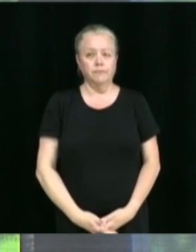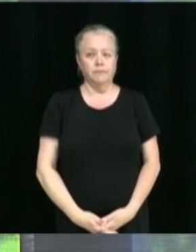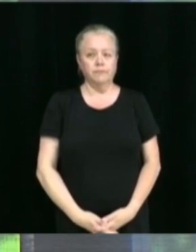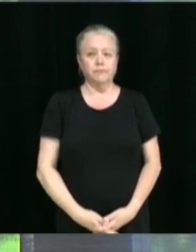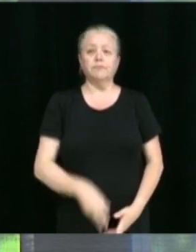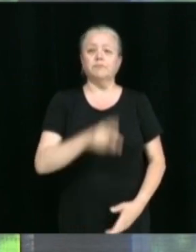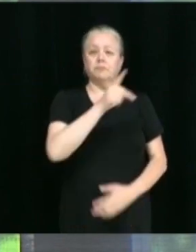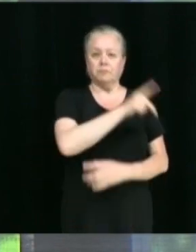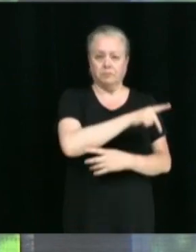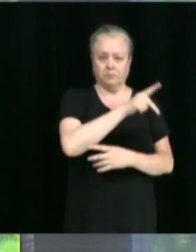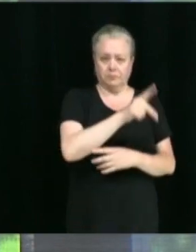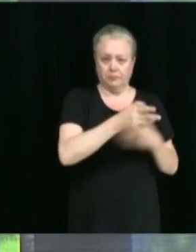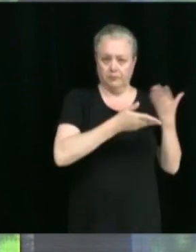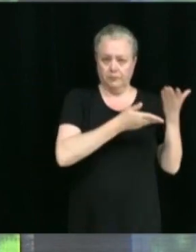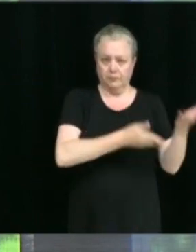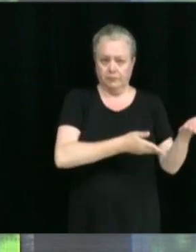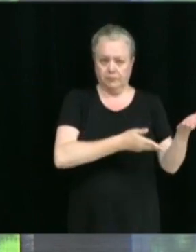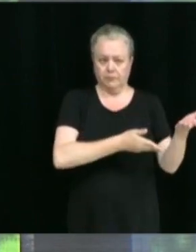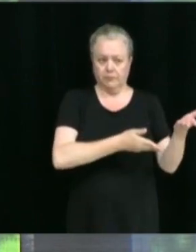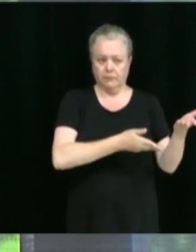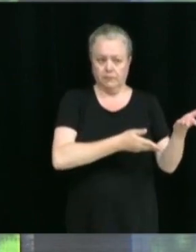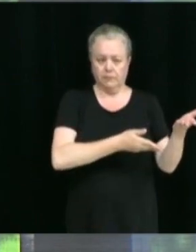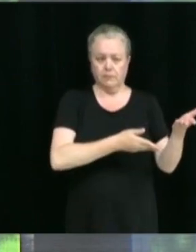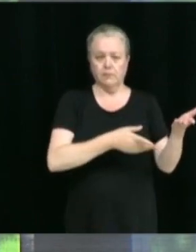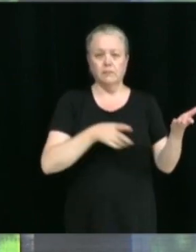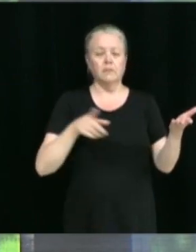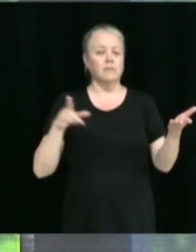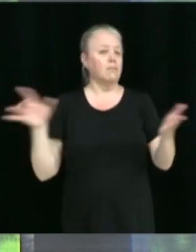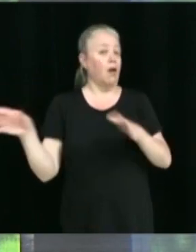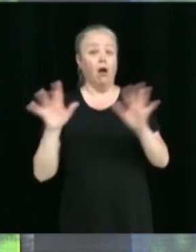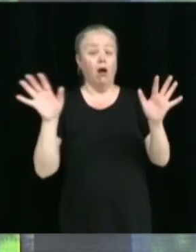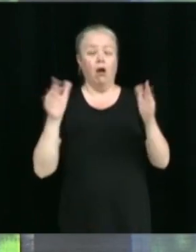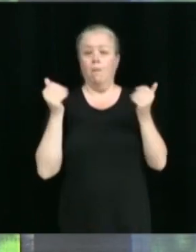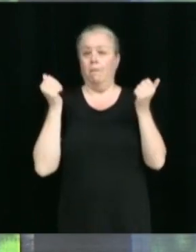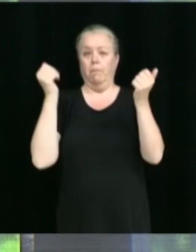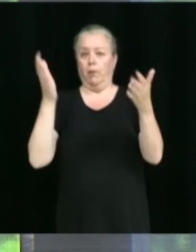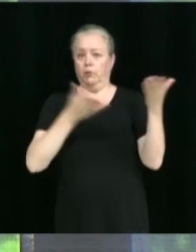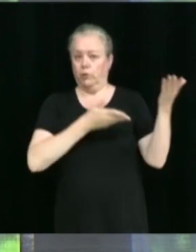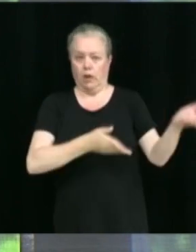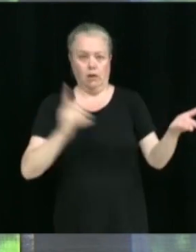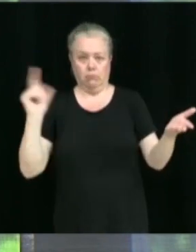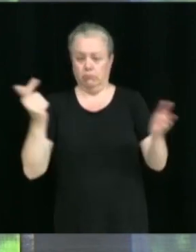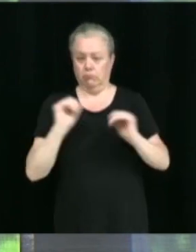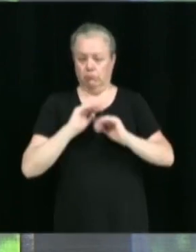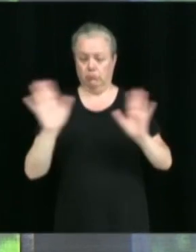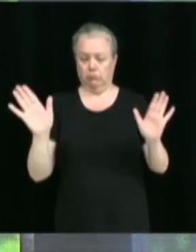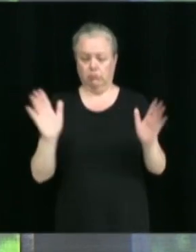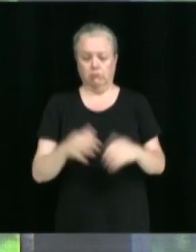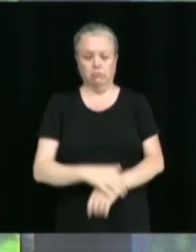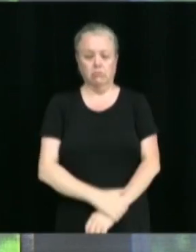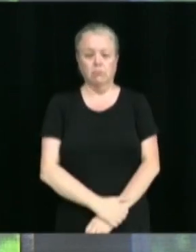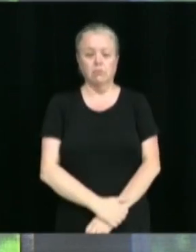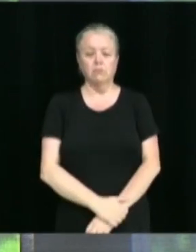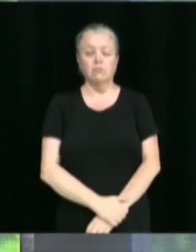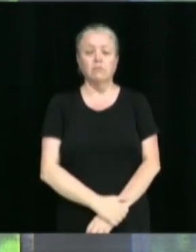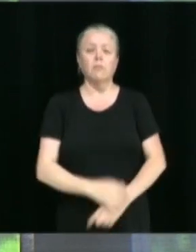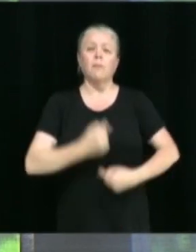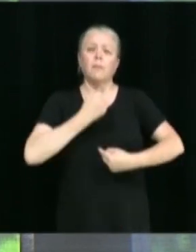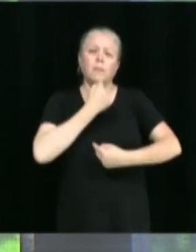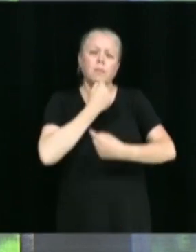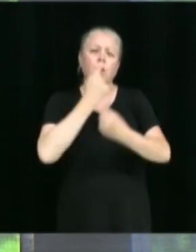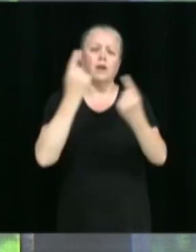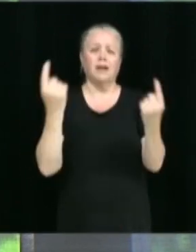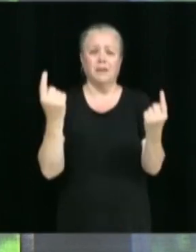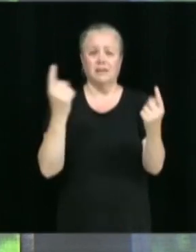Patrick Paulin, Yannick, pas besoin de proposer sur l'ordre. C bon, merveilleux. Proclamation des